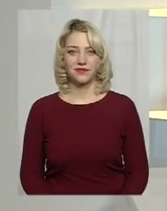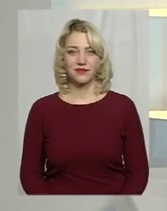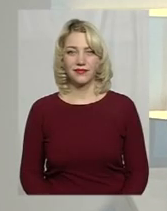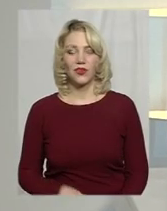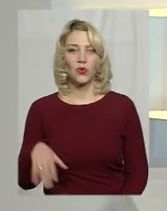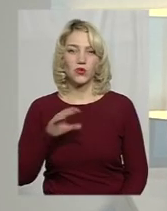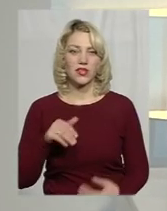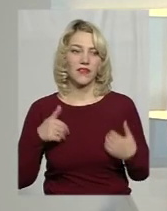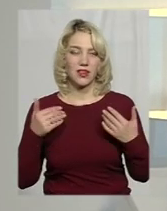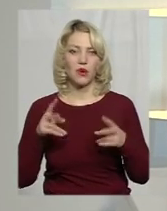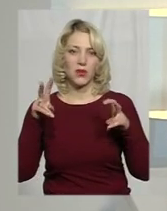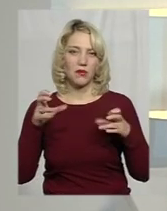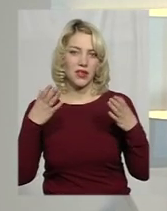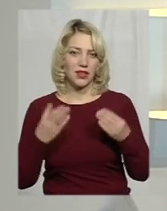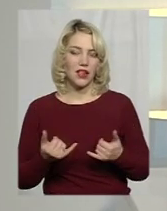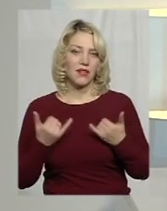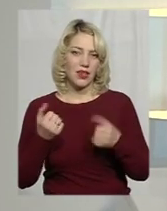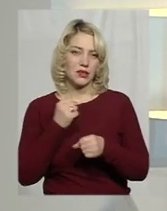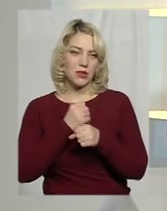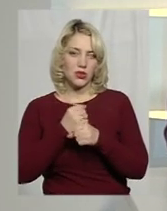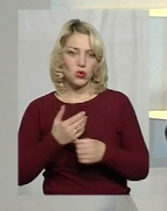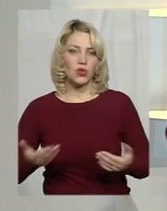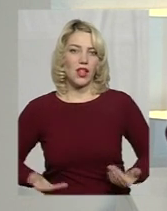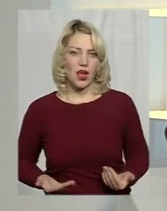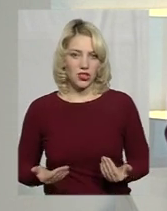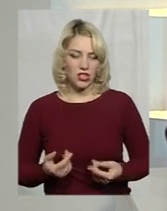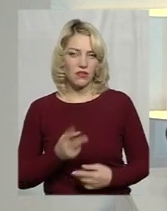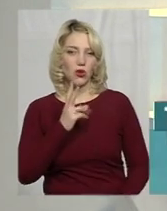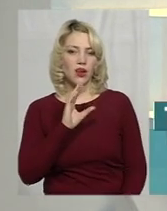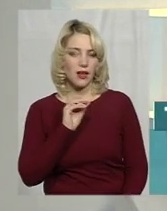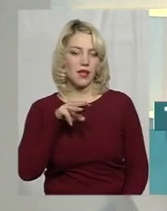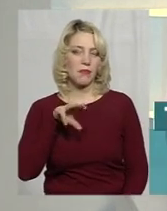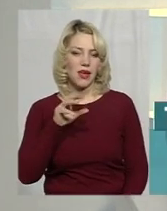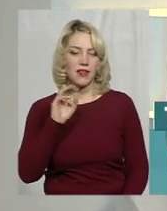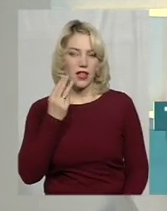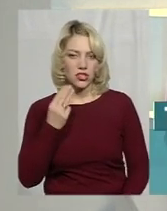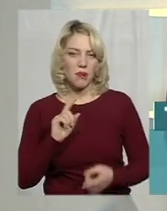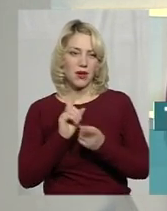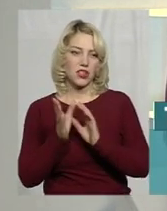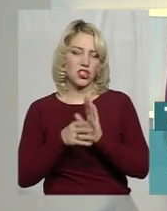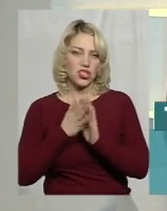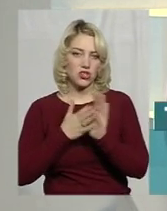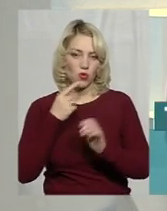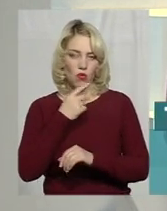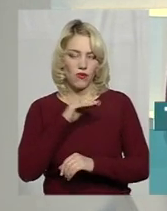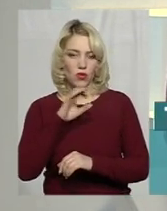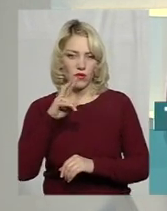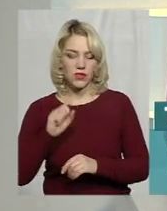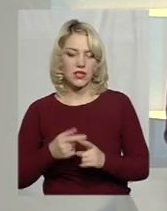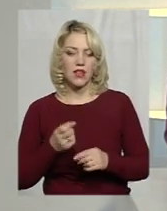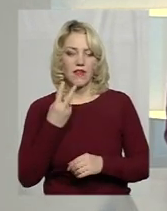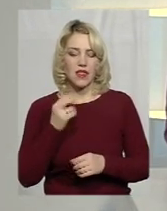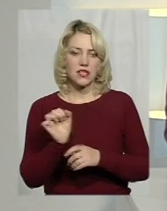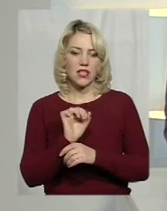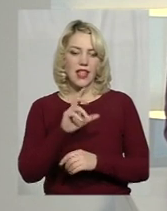Усіх вітаємо у темі дня. Для вас у студії наживо працюють Олена Кам'яняш з Оксаною Фіновською. 12 автівок на